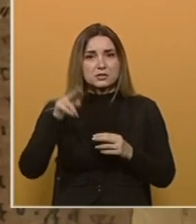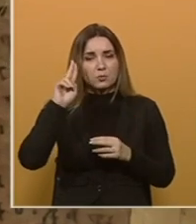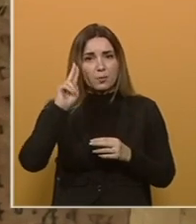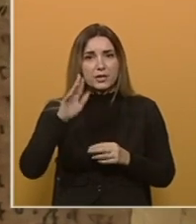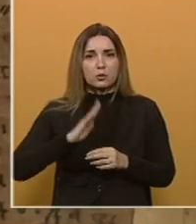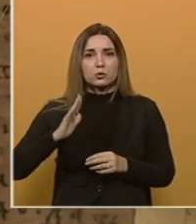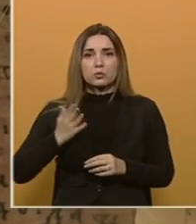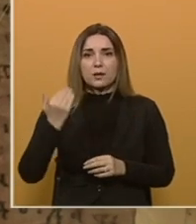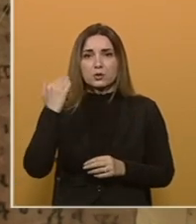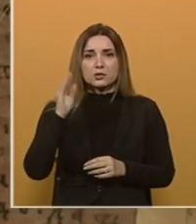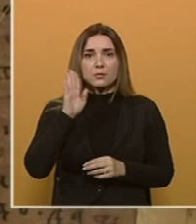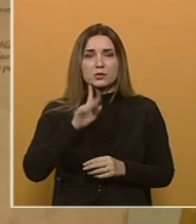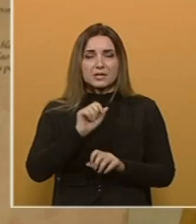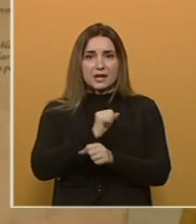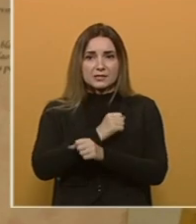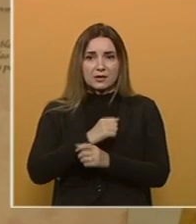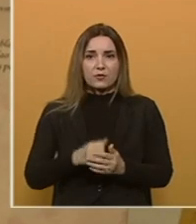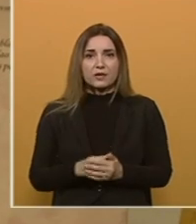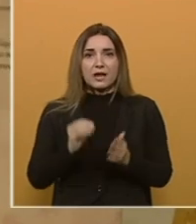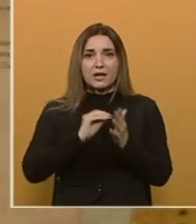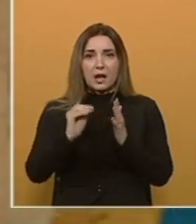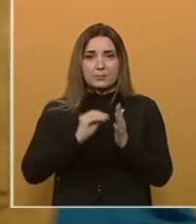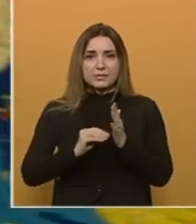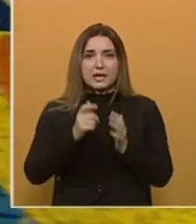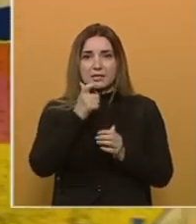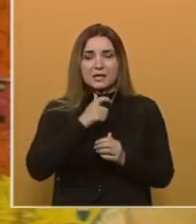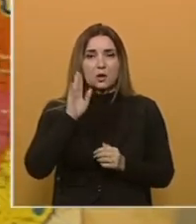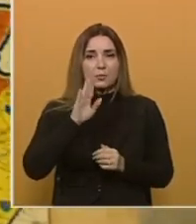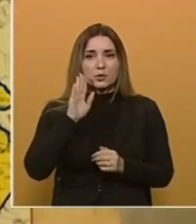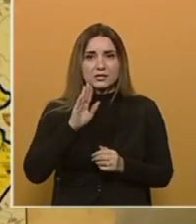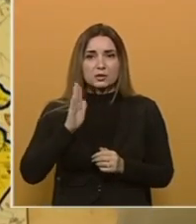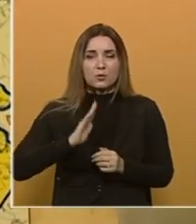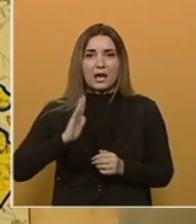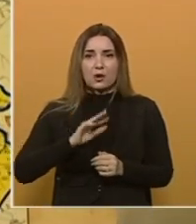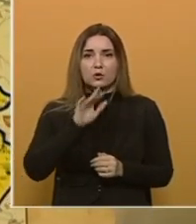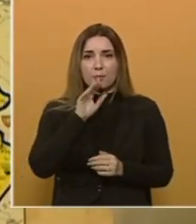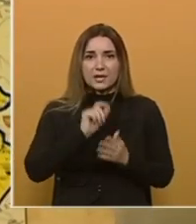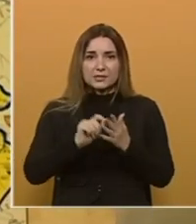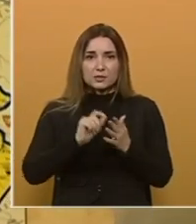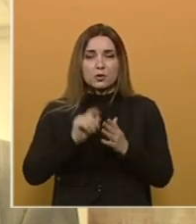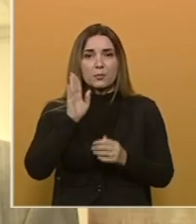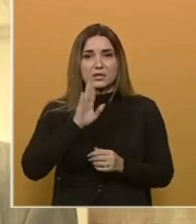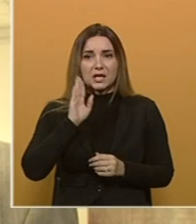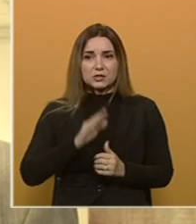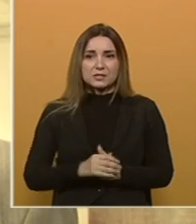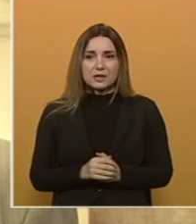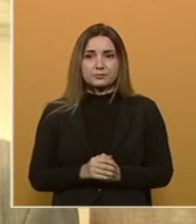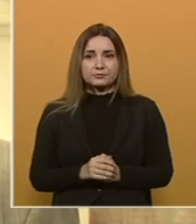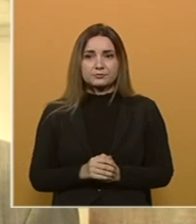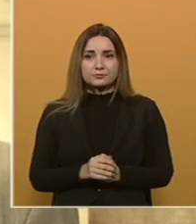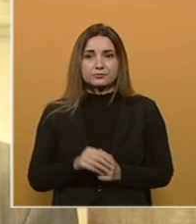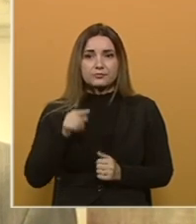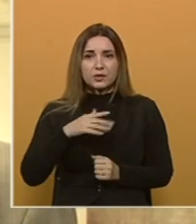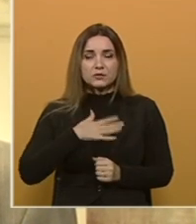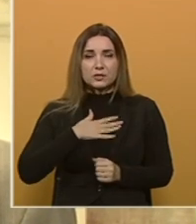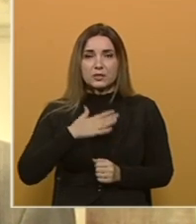kulture prošlosti Bosne i Hercegovine. Napisana je na starobosanskom narodnom jeziku posančicom. I ovom izražbu želimo